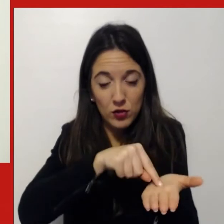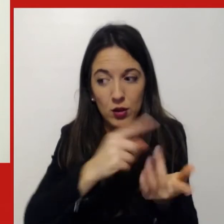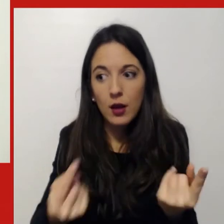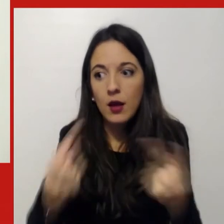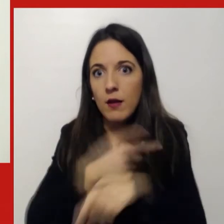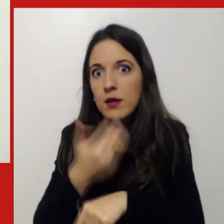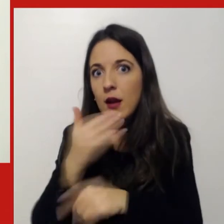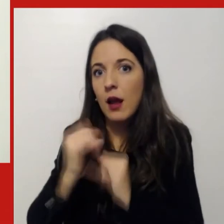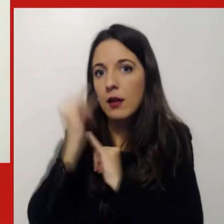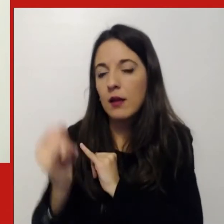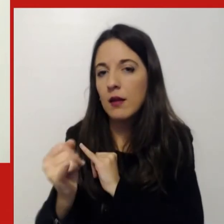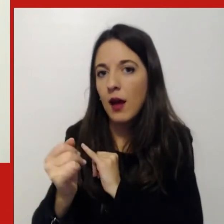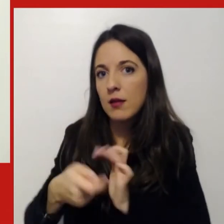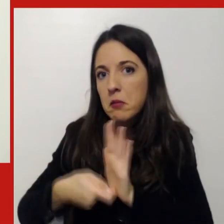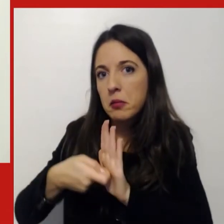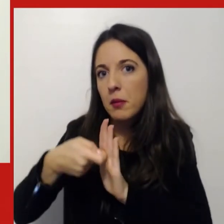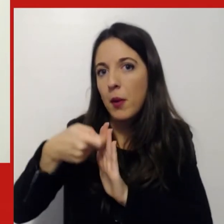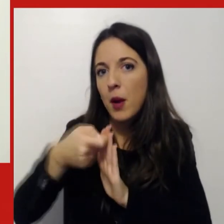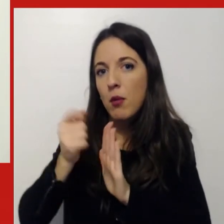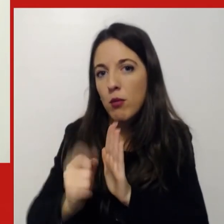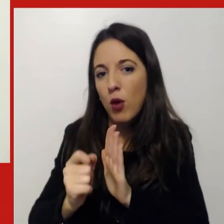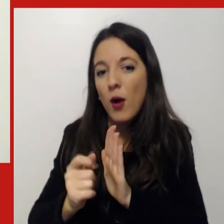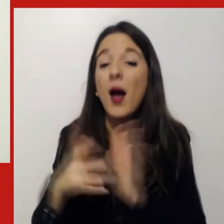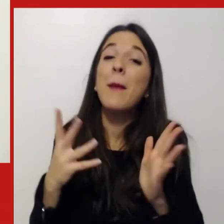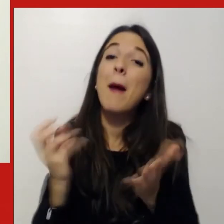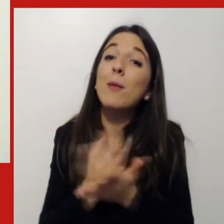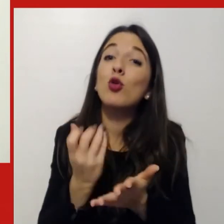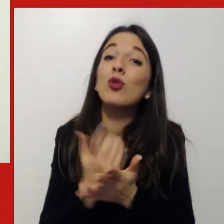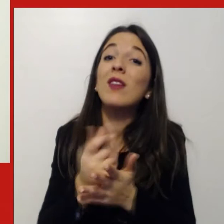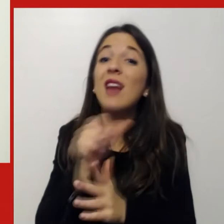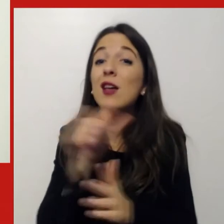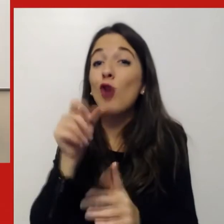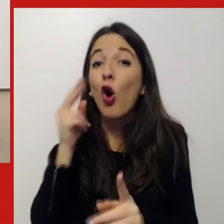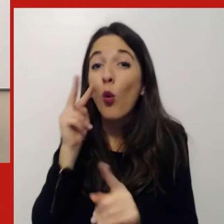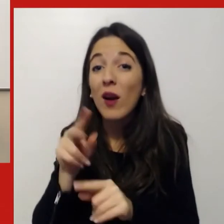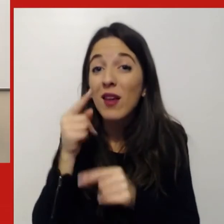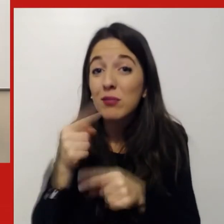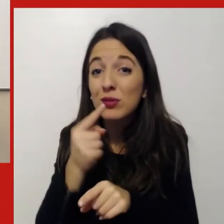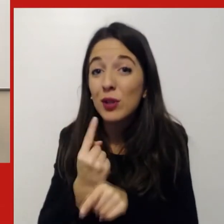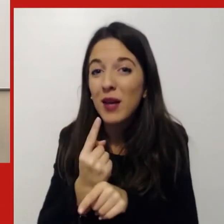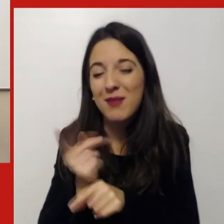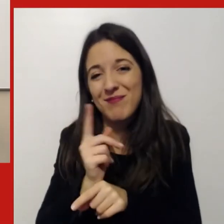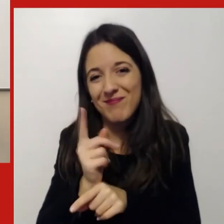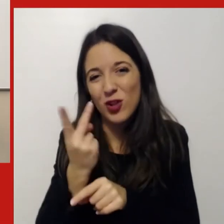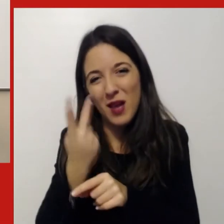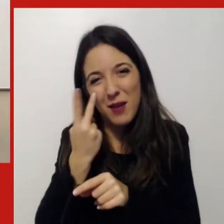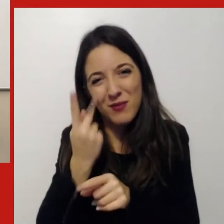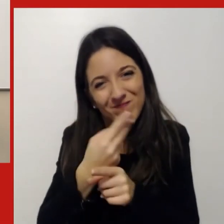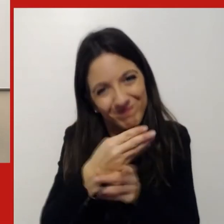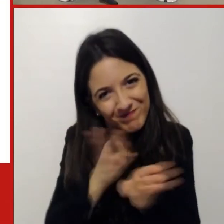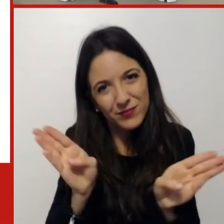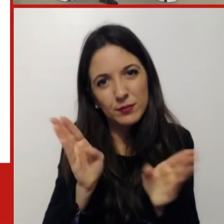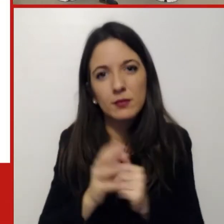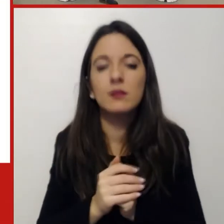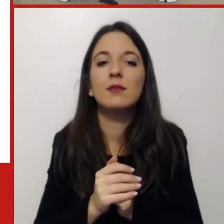nell'equilibrio bisogna... La produttività non è tutto. Ok, i risultati sono pronti. Anche qui, non so se ti aspettavi,